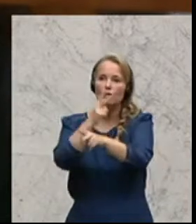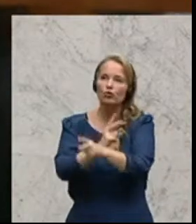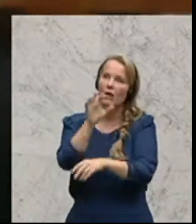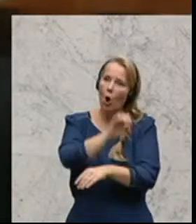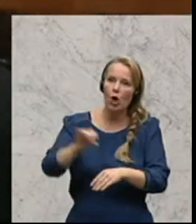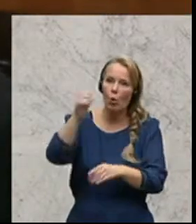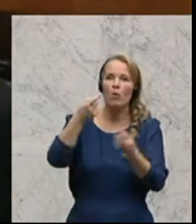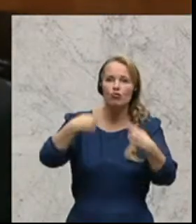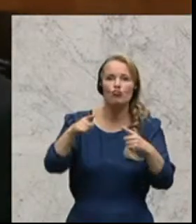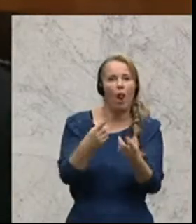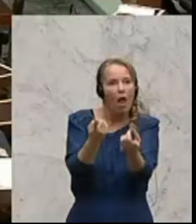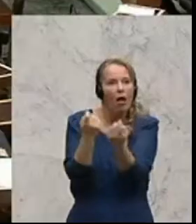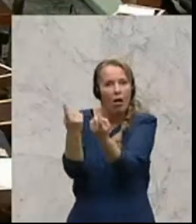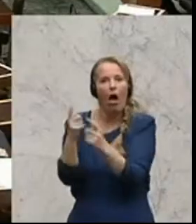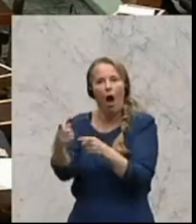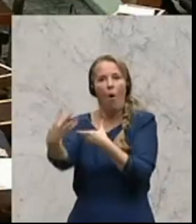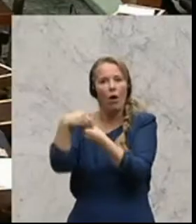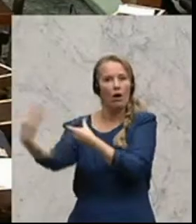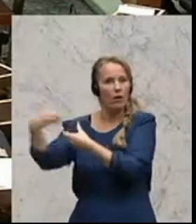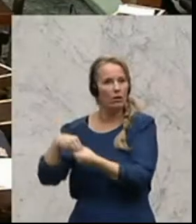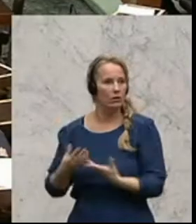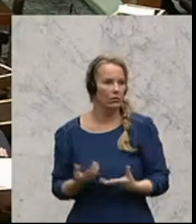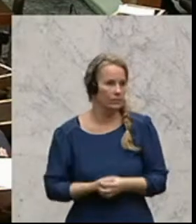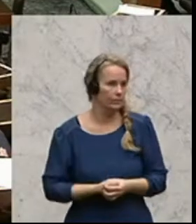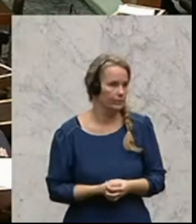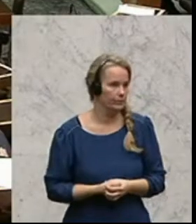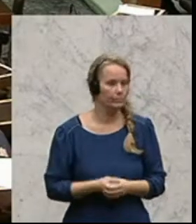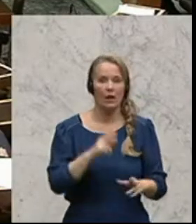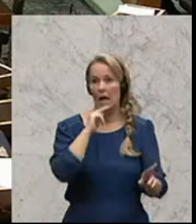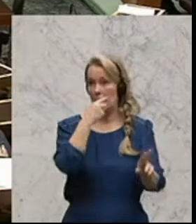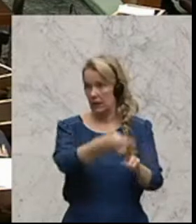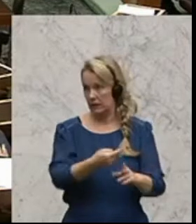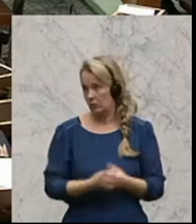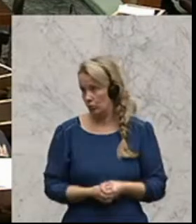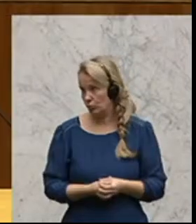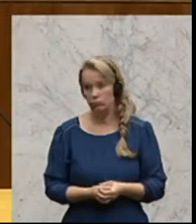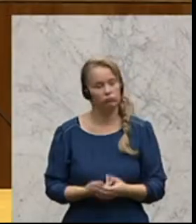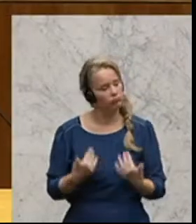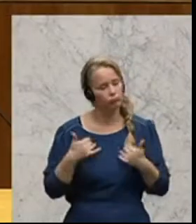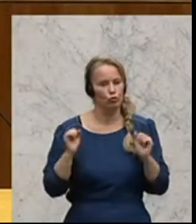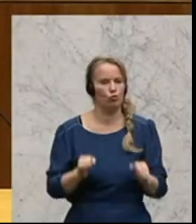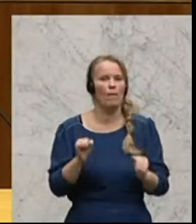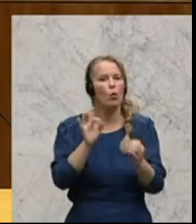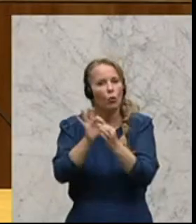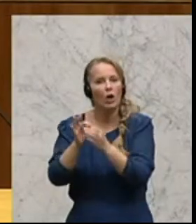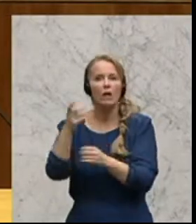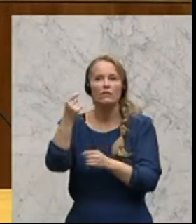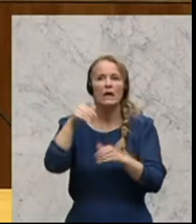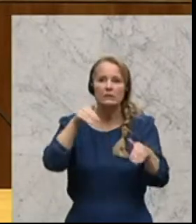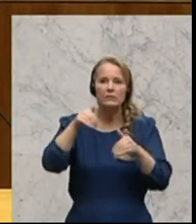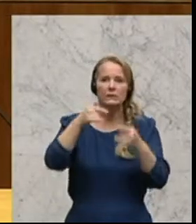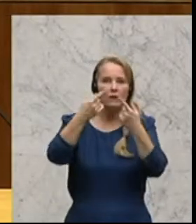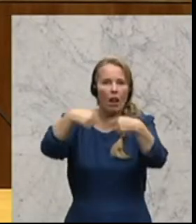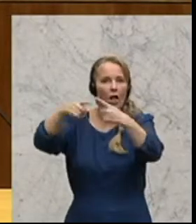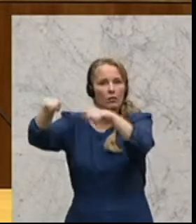Europa möglichst rasch ins Boot zu holen? Herr Bundesminister. Ich bin in ständigem Kontakt mit den Finanzministern der elf Länder.